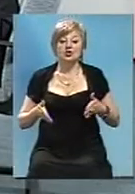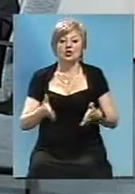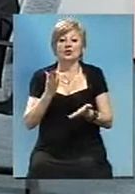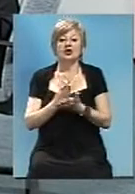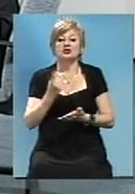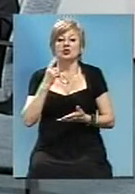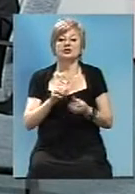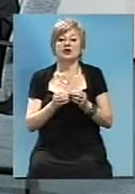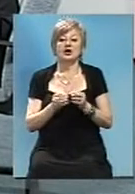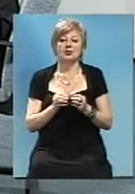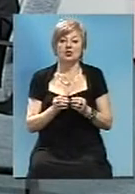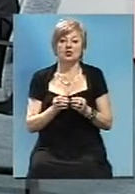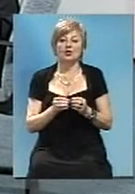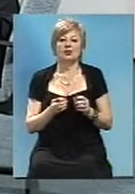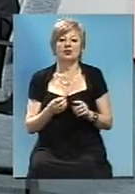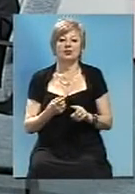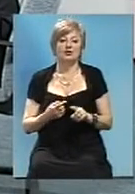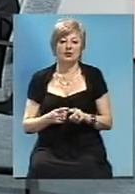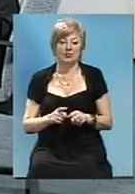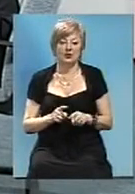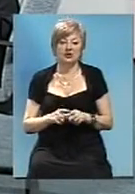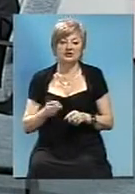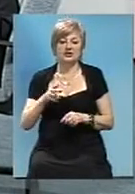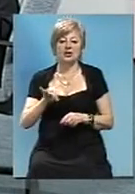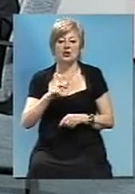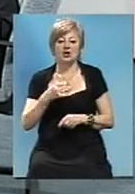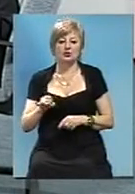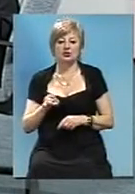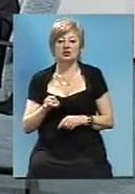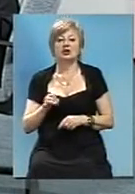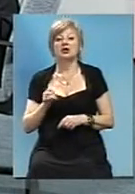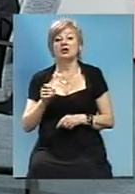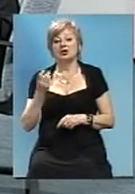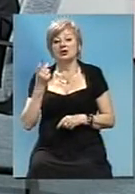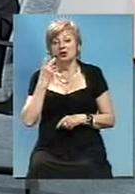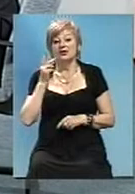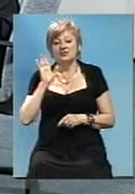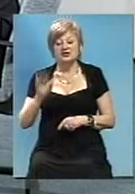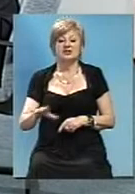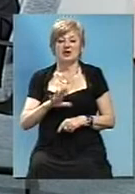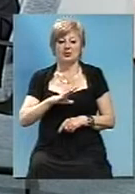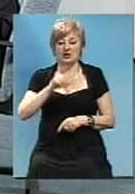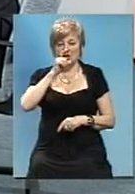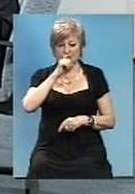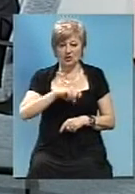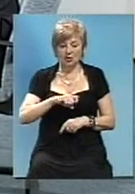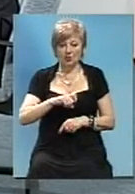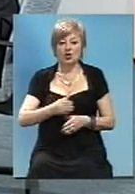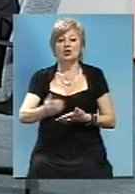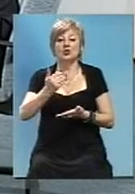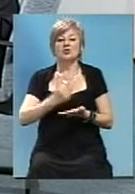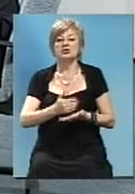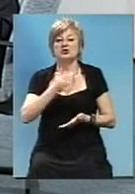проблема. Це дорога від Васильівки до Днепрорудного. Як-то вовсе годи, вовсе годи була плоха, але як-то в останній час